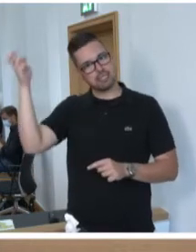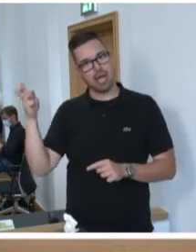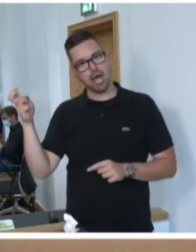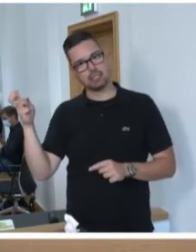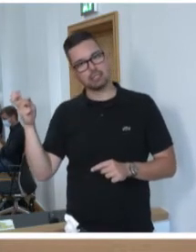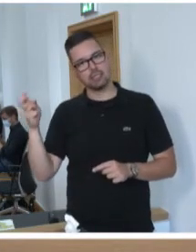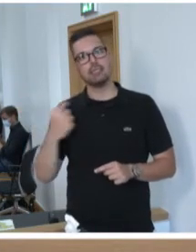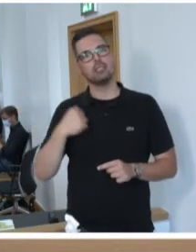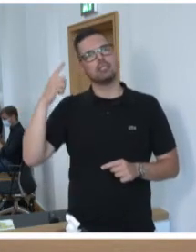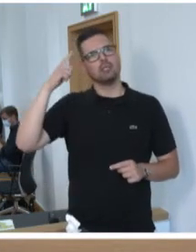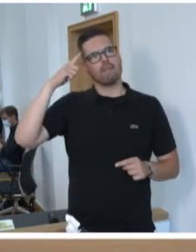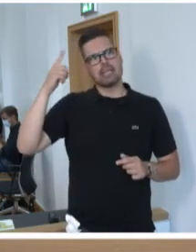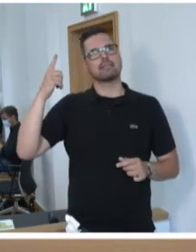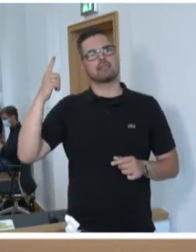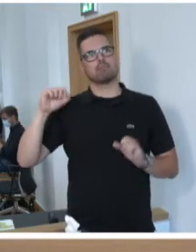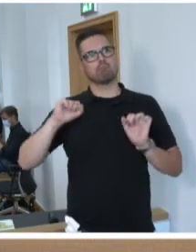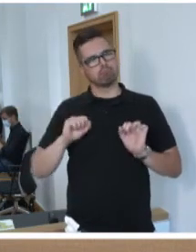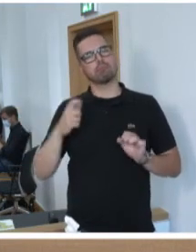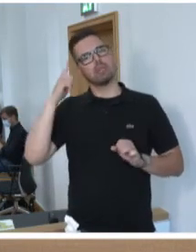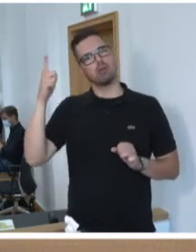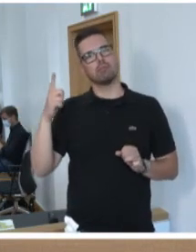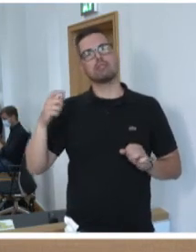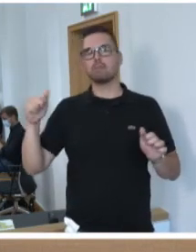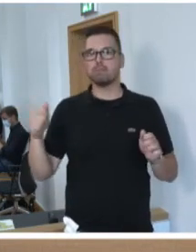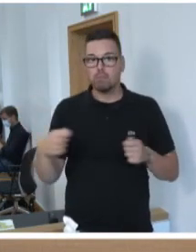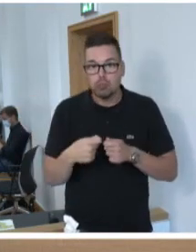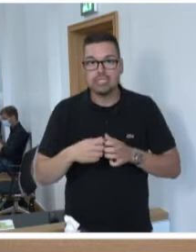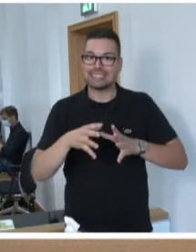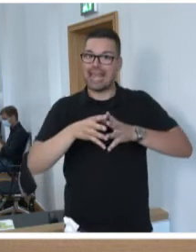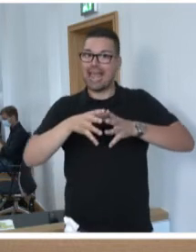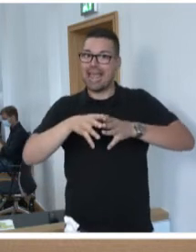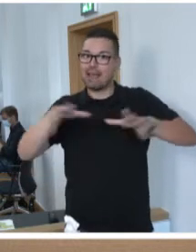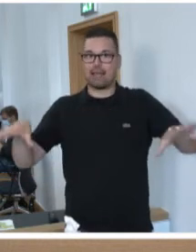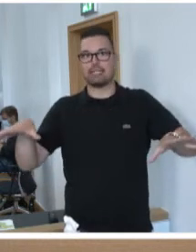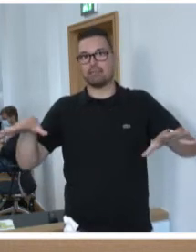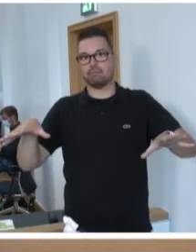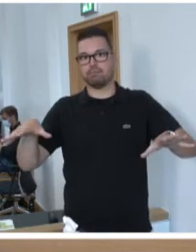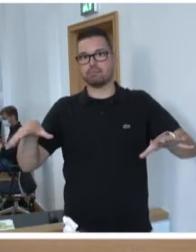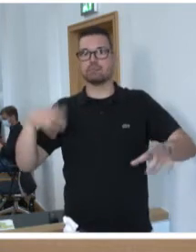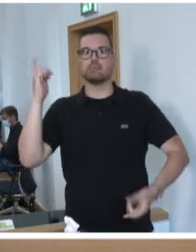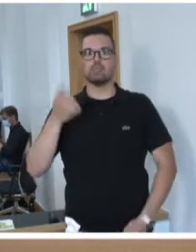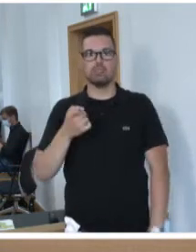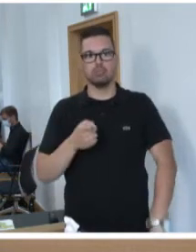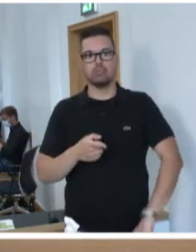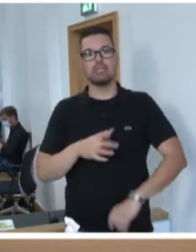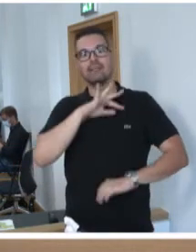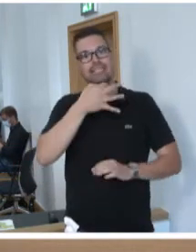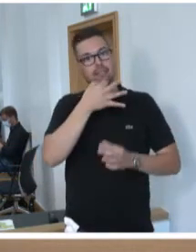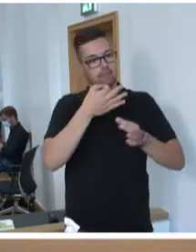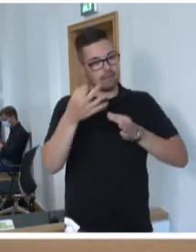Ich bin der festen Überzeugung, wir müssen jetzt dieses Bündnis erweitern. Gravierende Fragestellungen